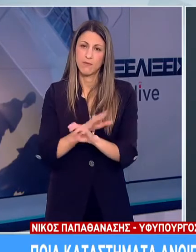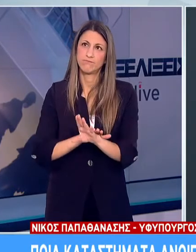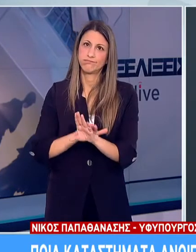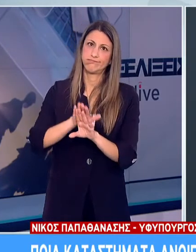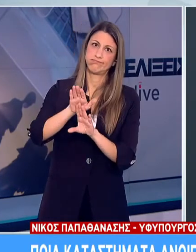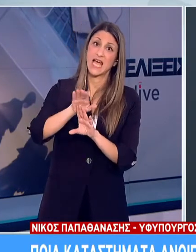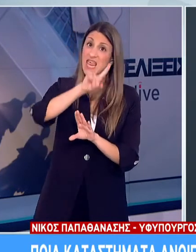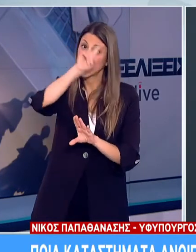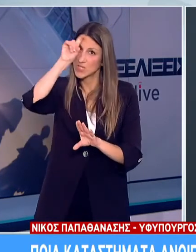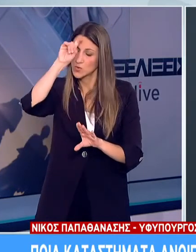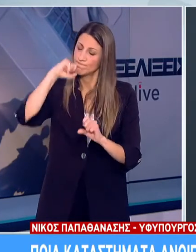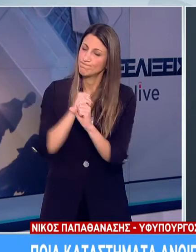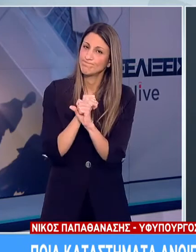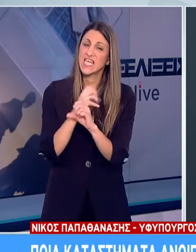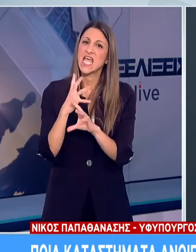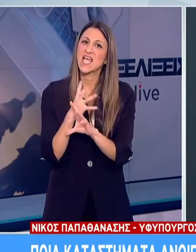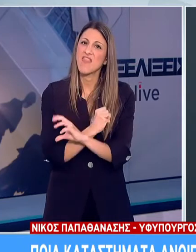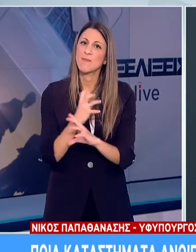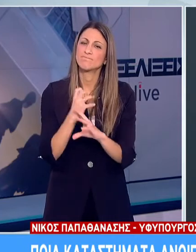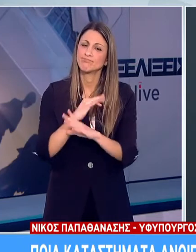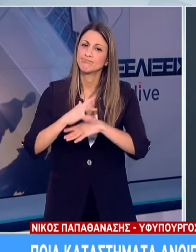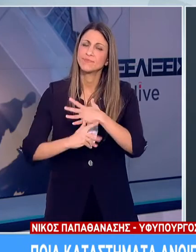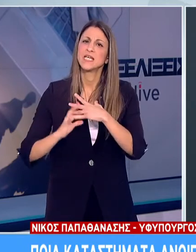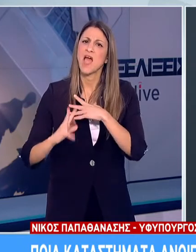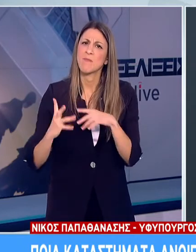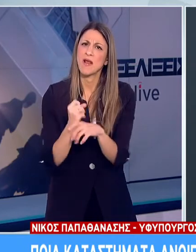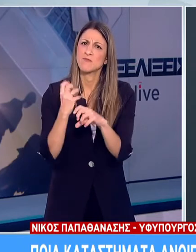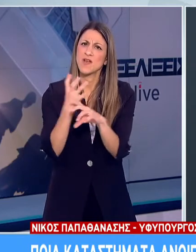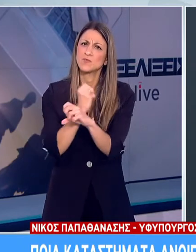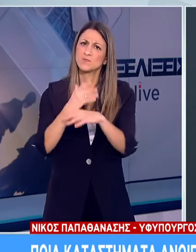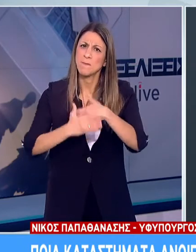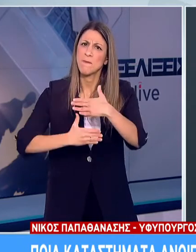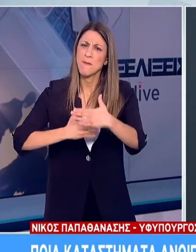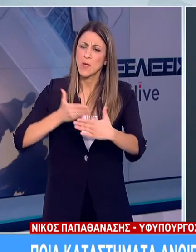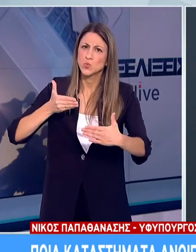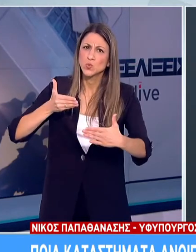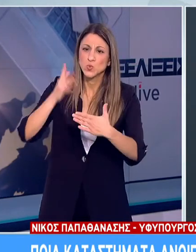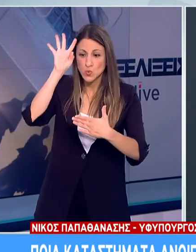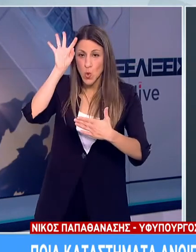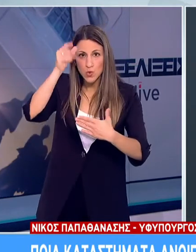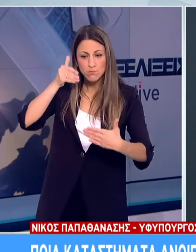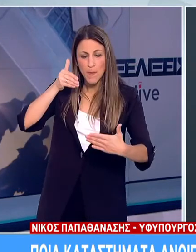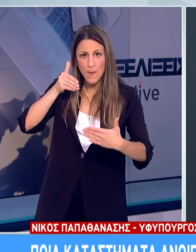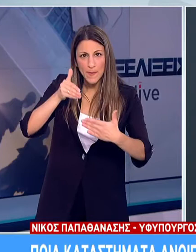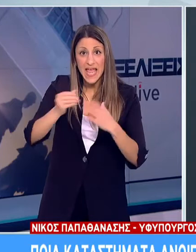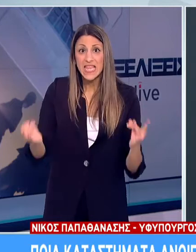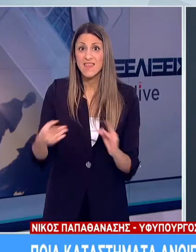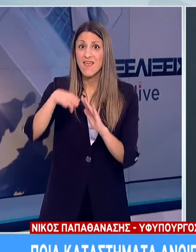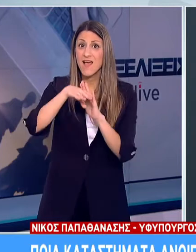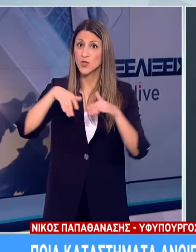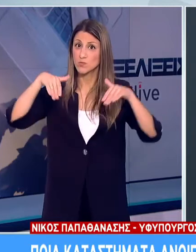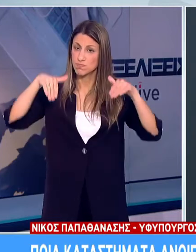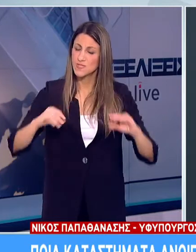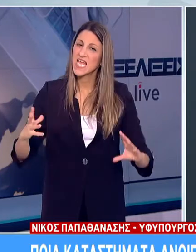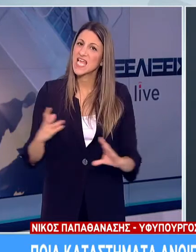Κάθε μέρα κερδίζουμε και μια μάχη. Και όσο πειθαρχούμε, όσο τηρούμε πιστά τις οδηγίες, τόσο πιο γρήγορα θα μπορέσει η οικονομία μας να